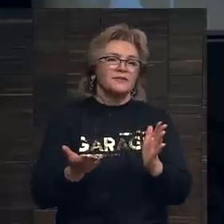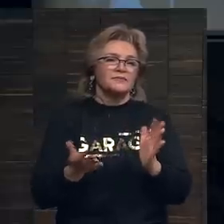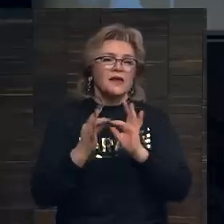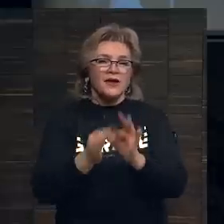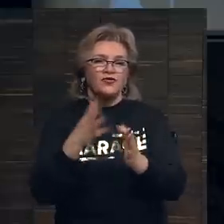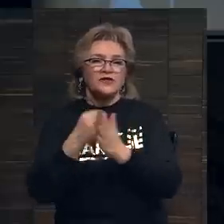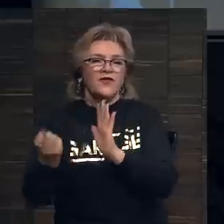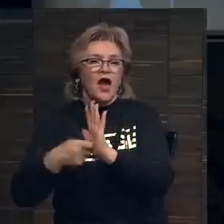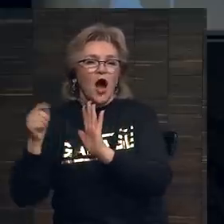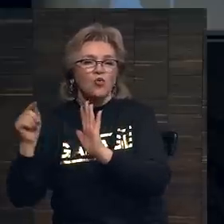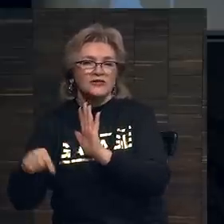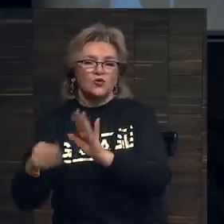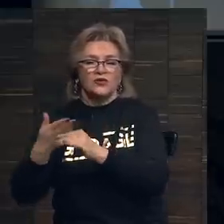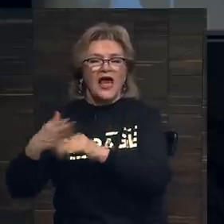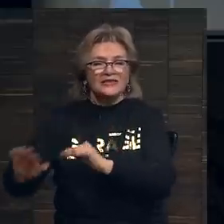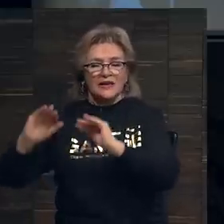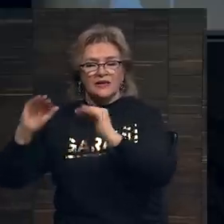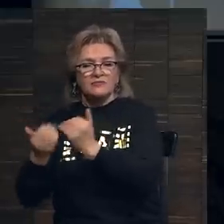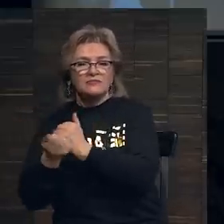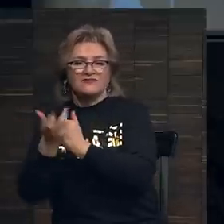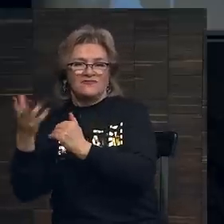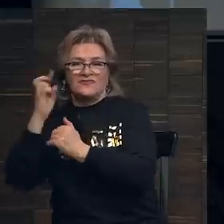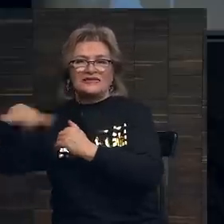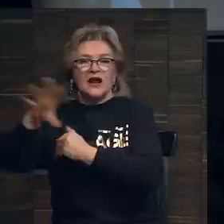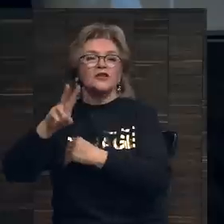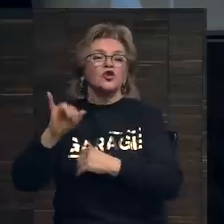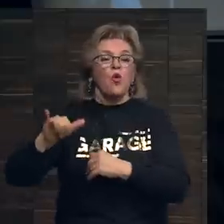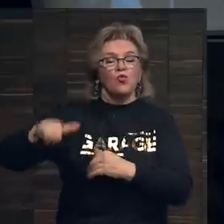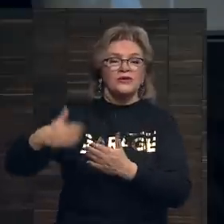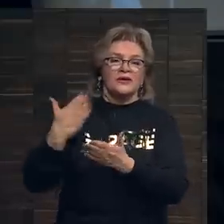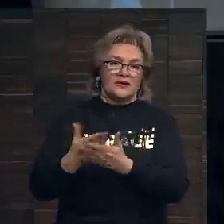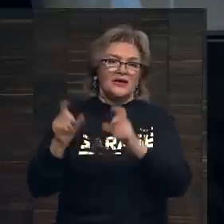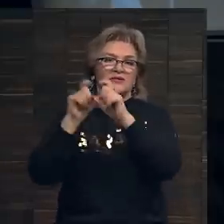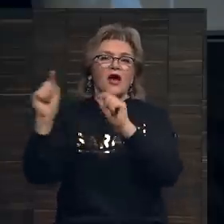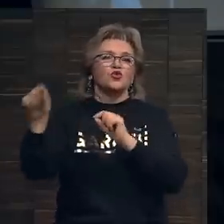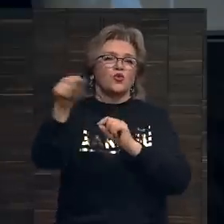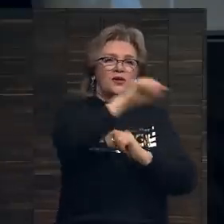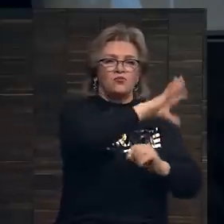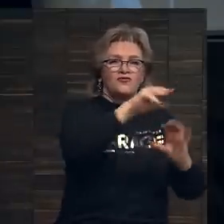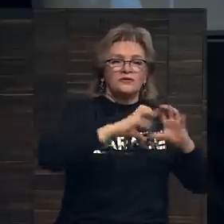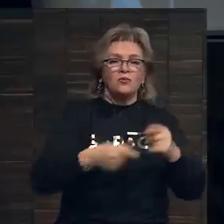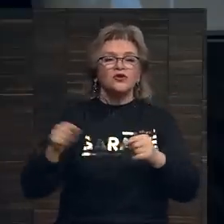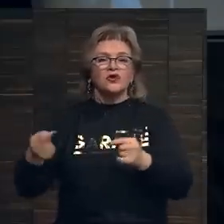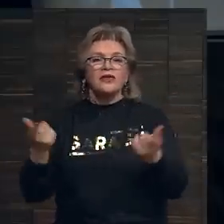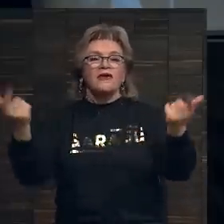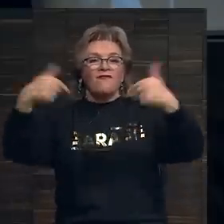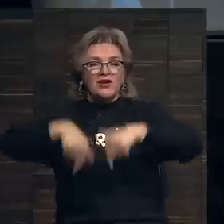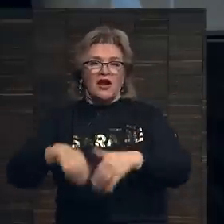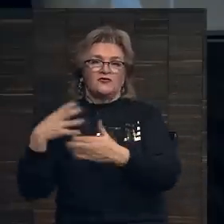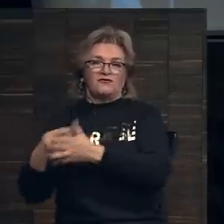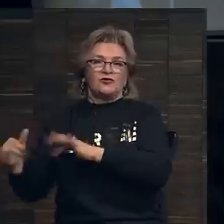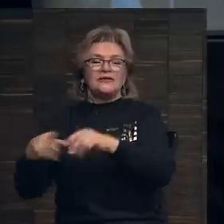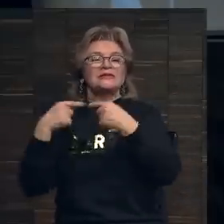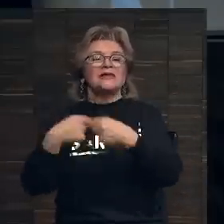проводят свои аукционы в отдельном ограниченном количестве стран, но у них есть конторы по всему миру, потому что они вовлекают в свою деятельность